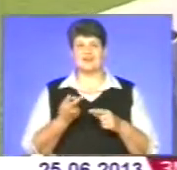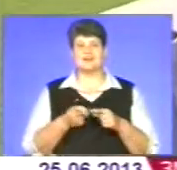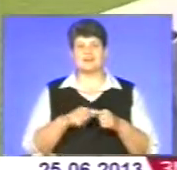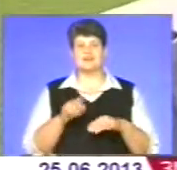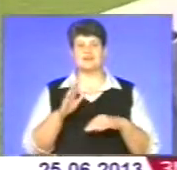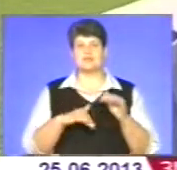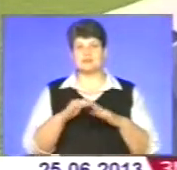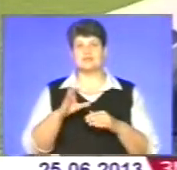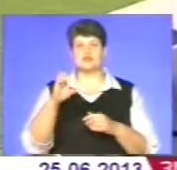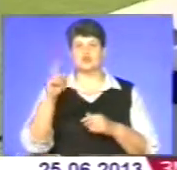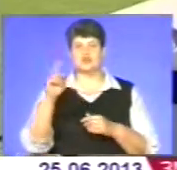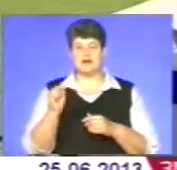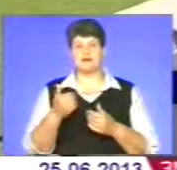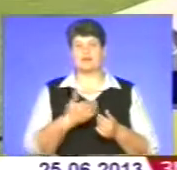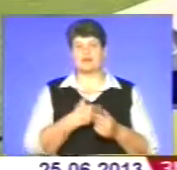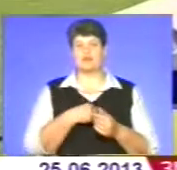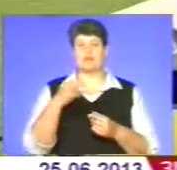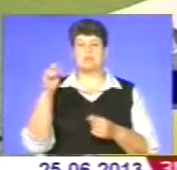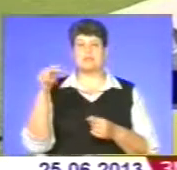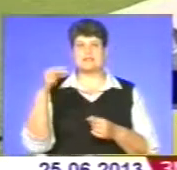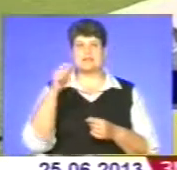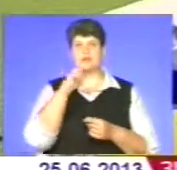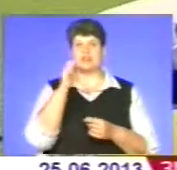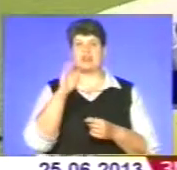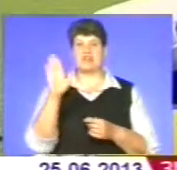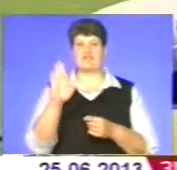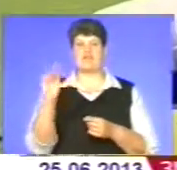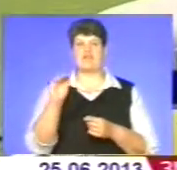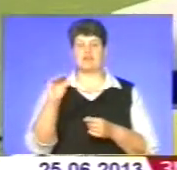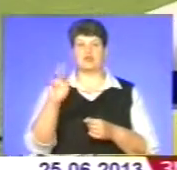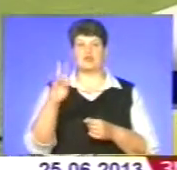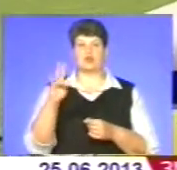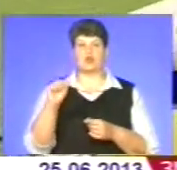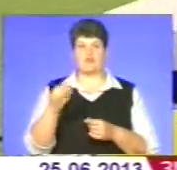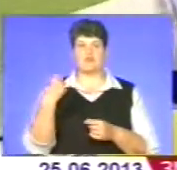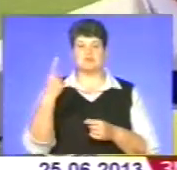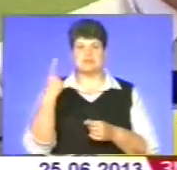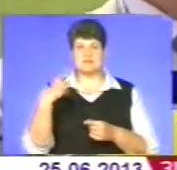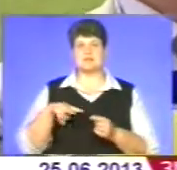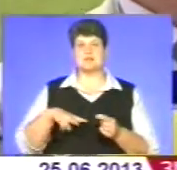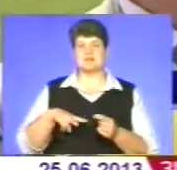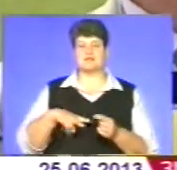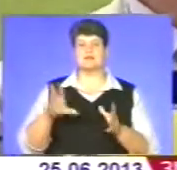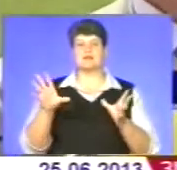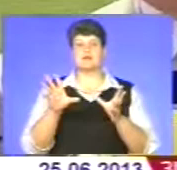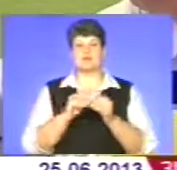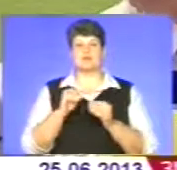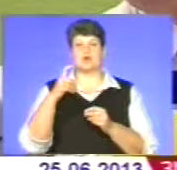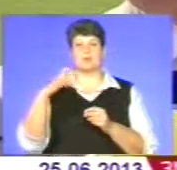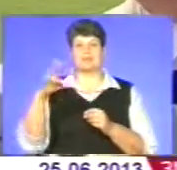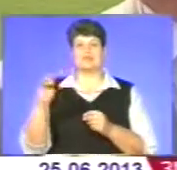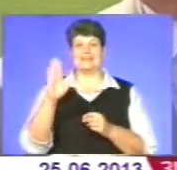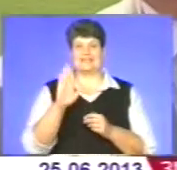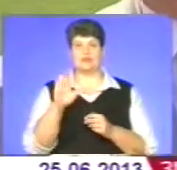реалізація соціальних ініціатив президента України Віктора Федоровича Януковича. А в обласній державній адміністрації, на чолі з Хоптянову Малтану Антоновичу, дуже велика